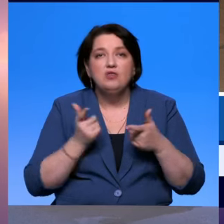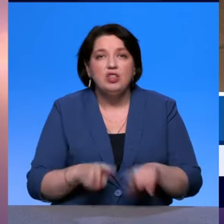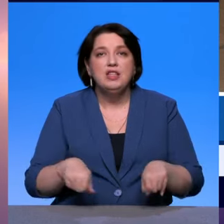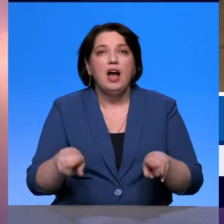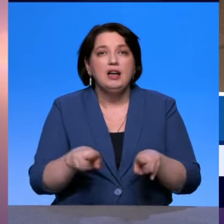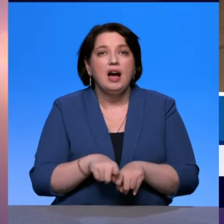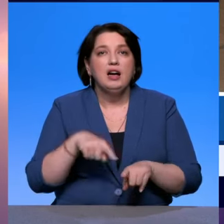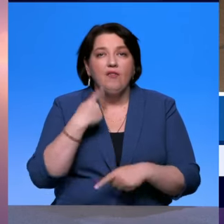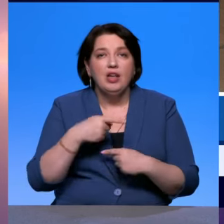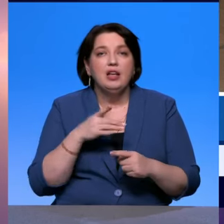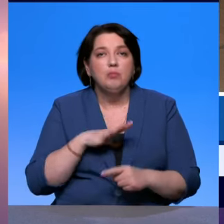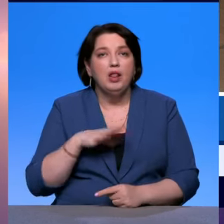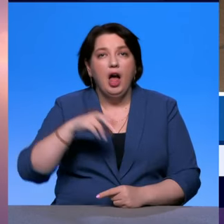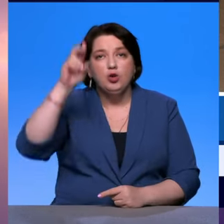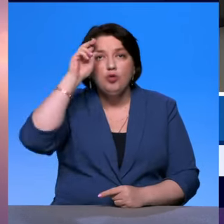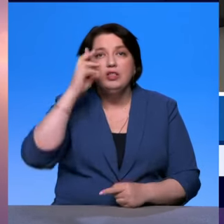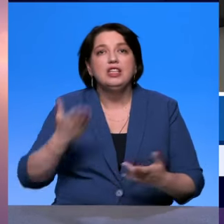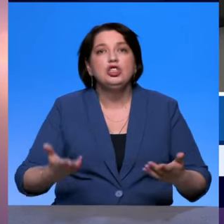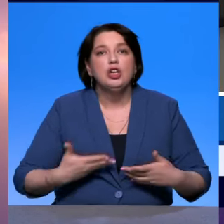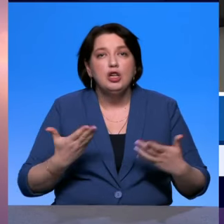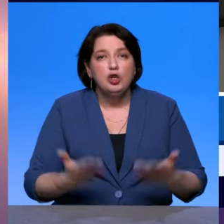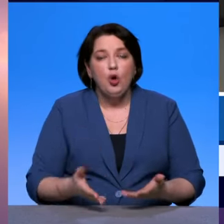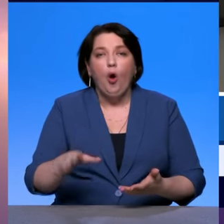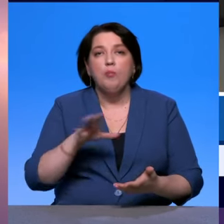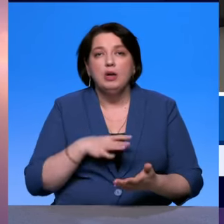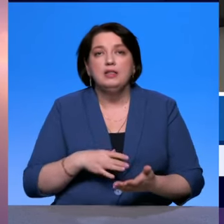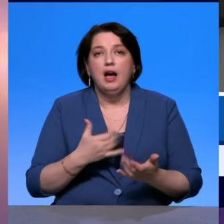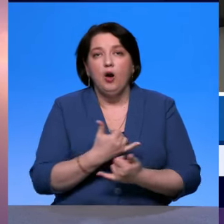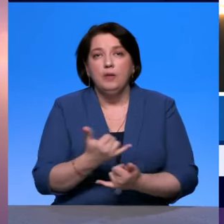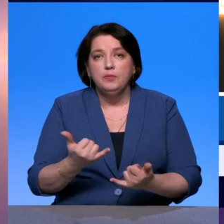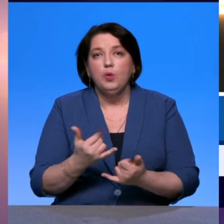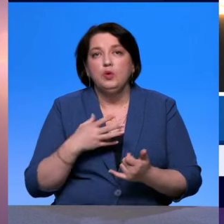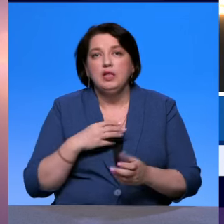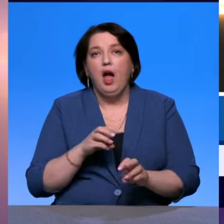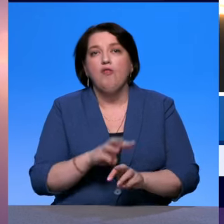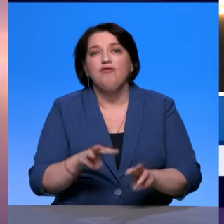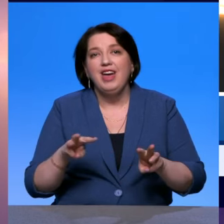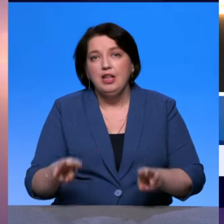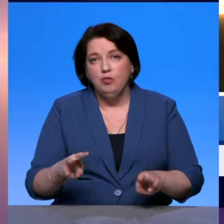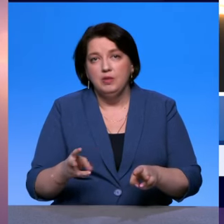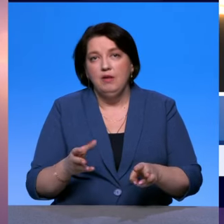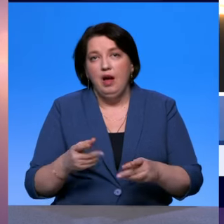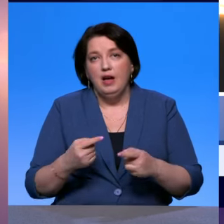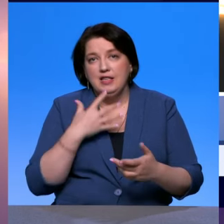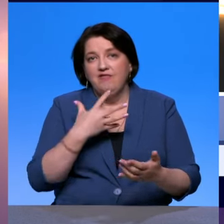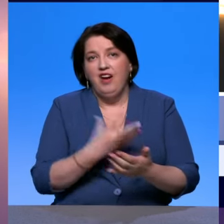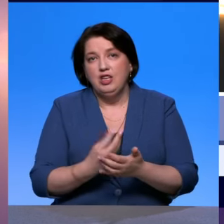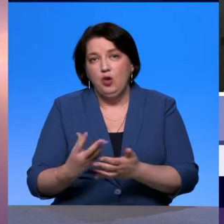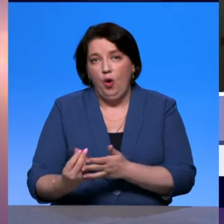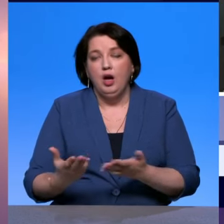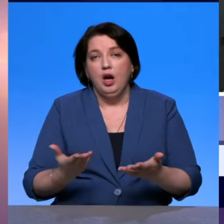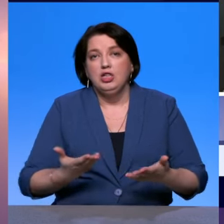было бы государственное жилье, было бы ведомственное жилье, это, конечно, было бы замечательно, и, скорее всего, такое жилье